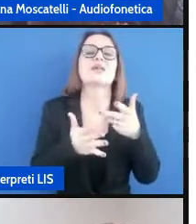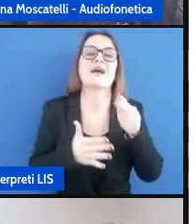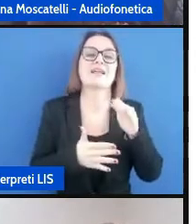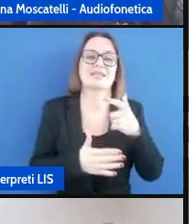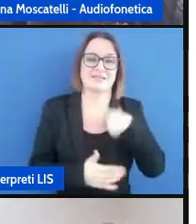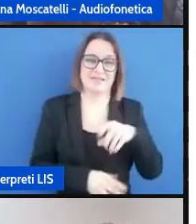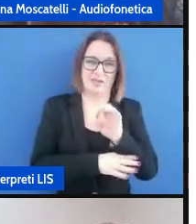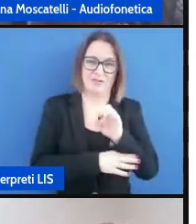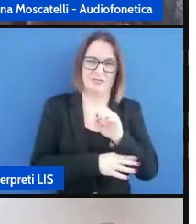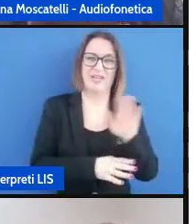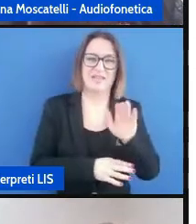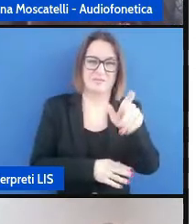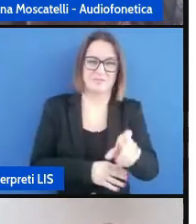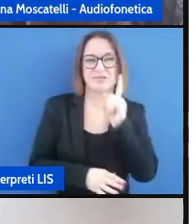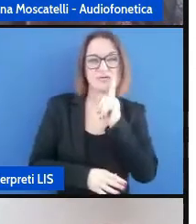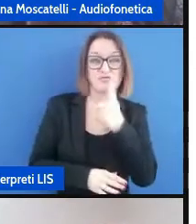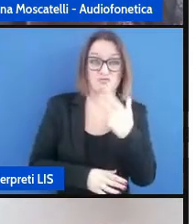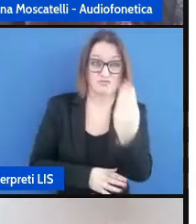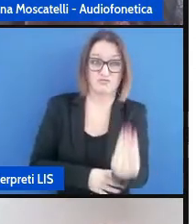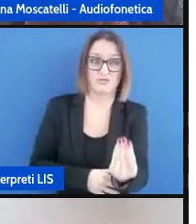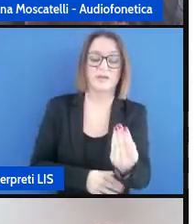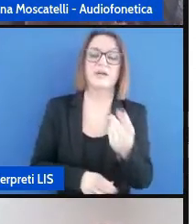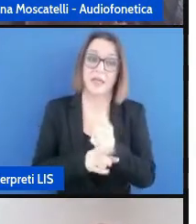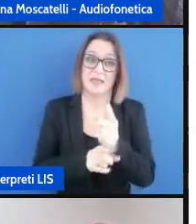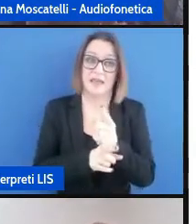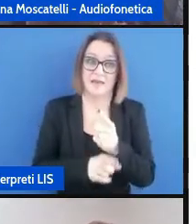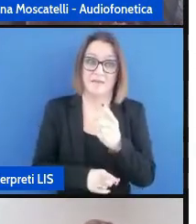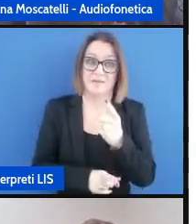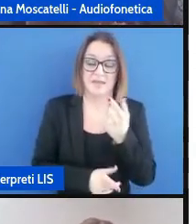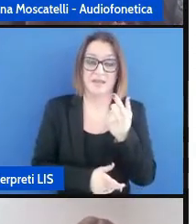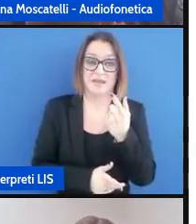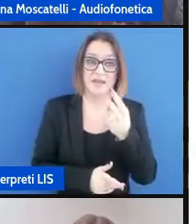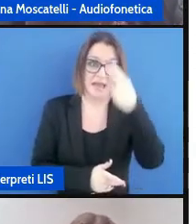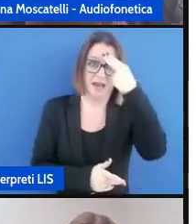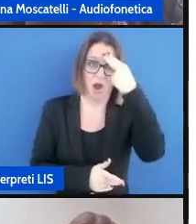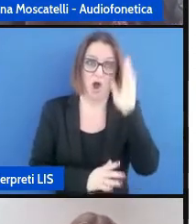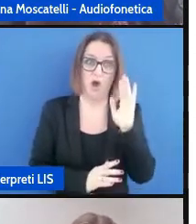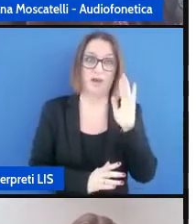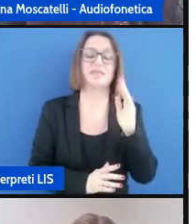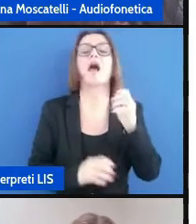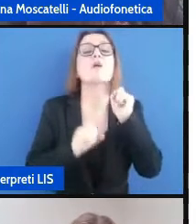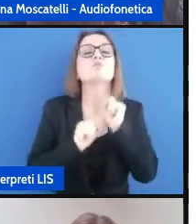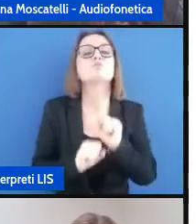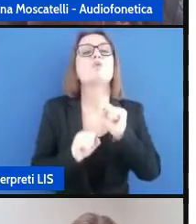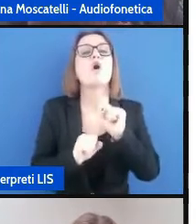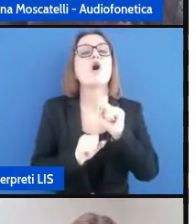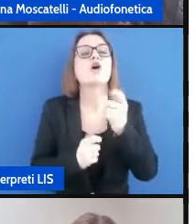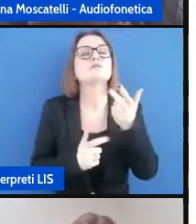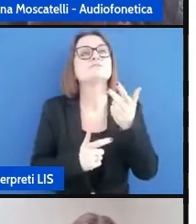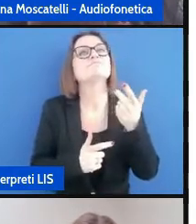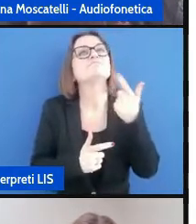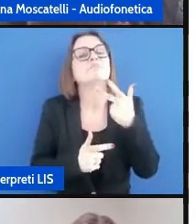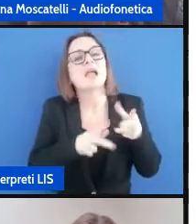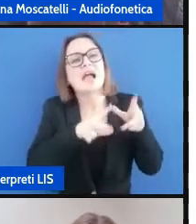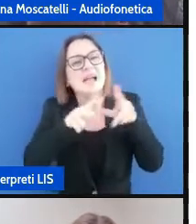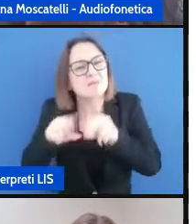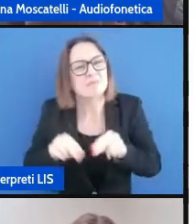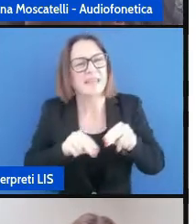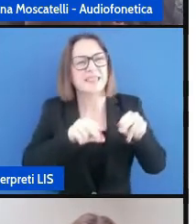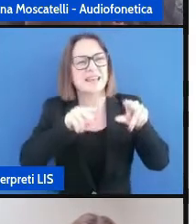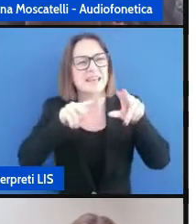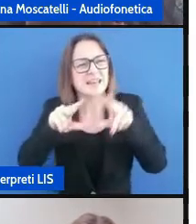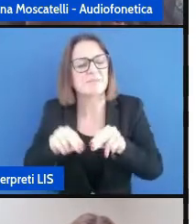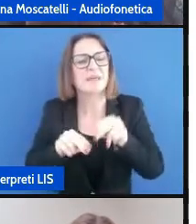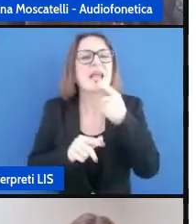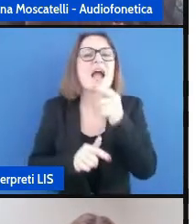sordo non dimenticarsi che può essere anche eccessiva la ripetizione di